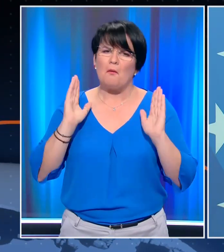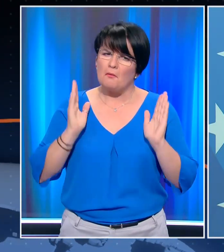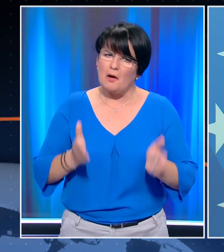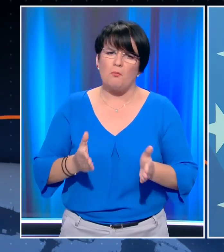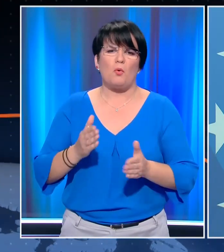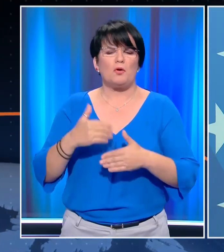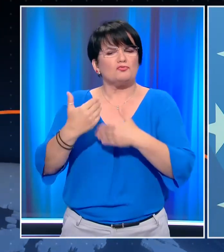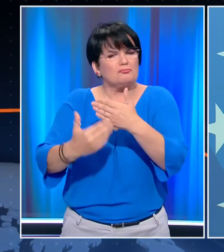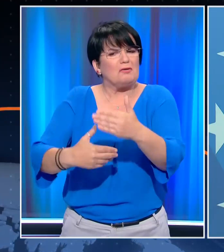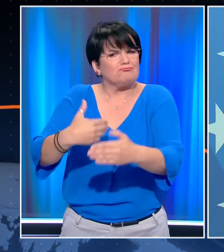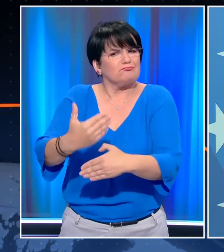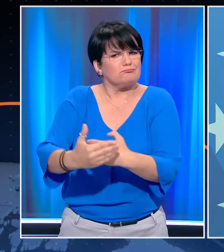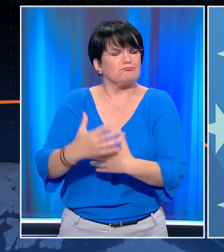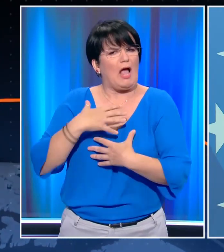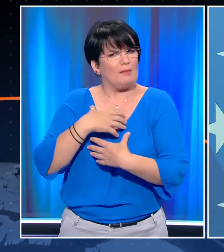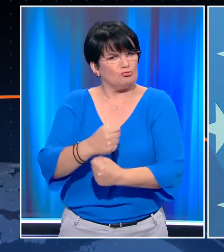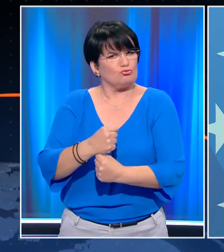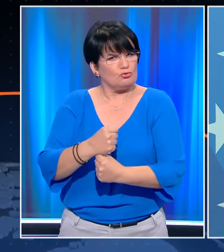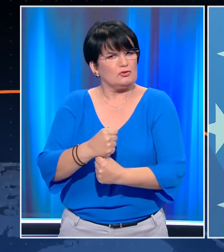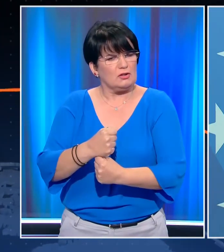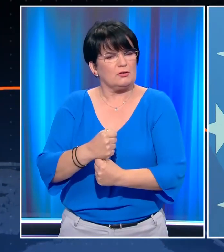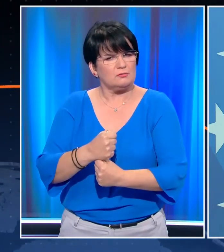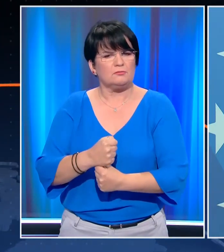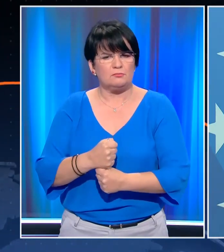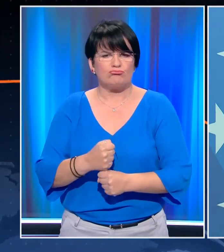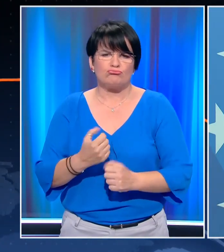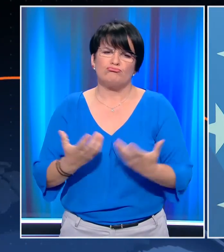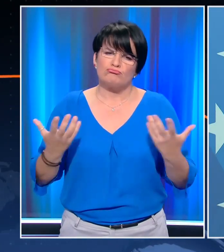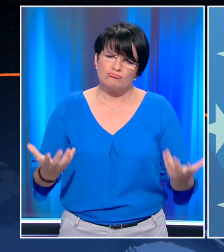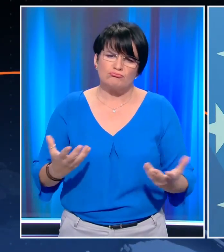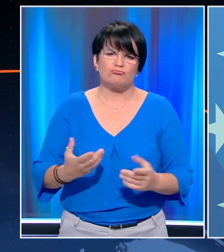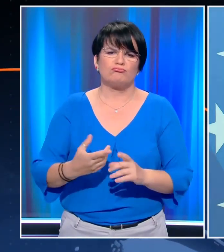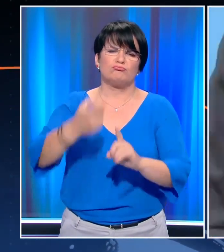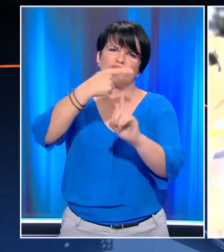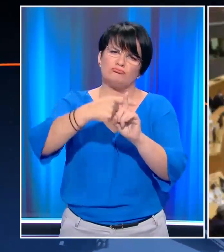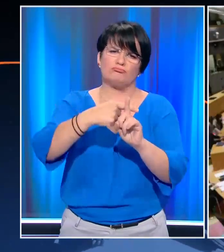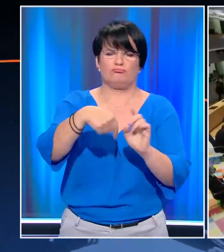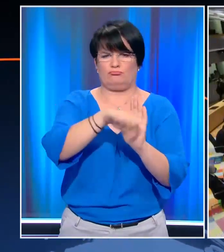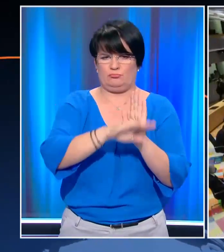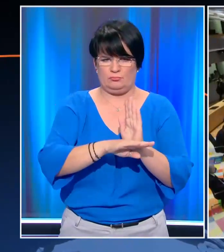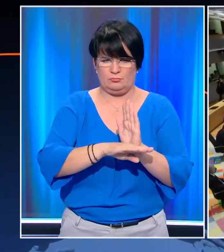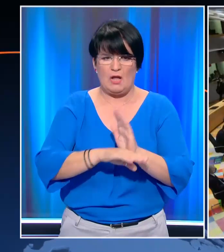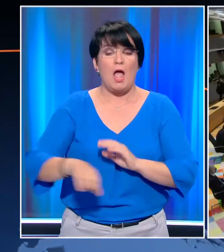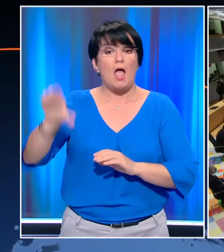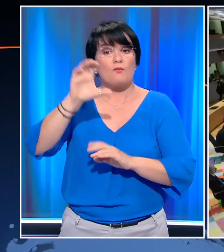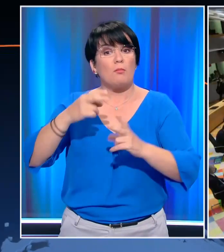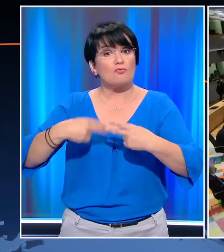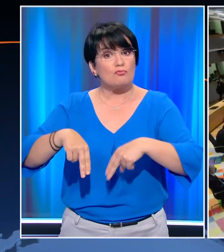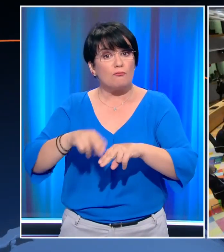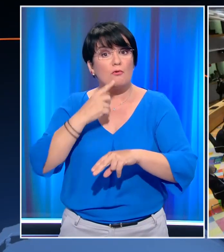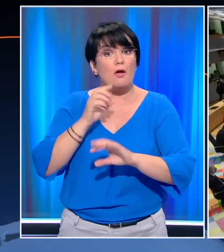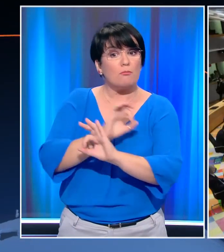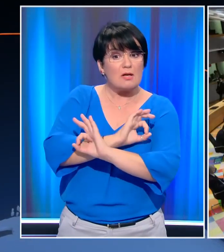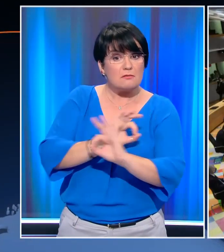σταδιακά να χτίσουμε εμπιστοσύνη και μια πιο θετική ατζέντα. Το Ευρωπαϊκό Συμβούλιο επαναλαμβάνει την